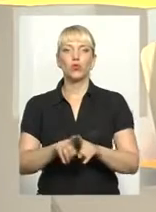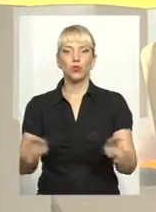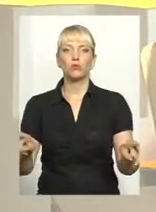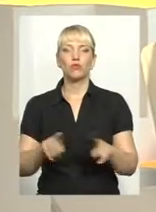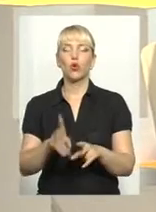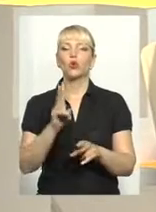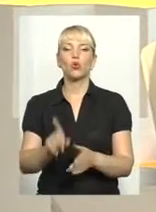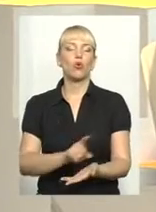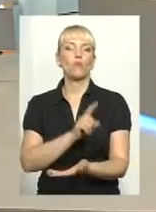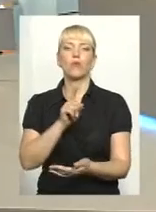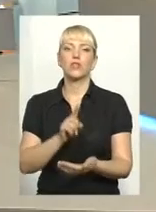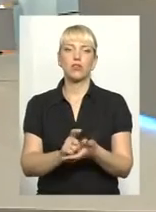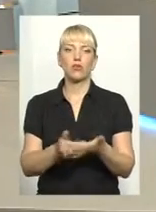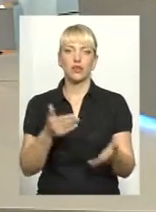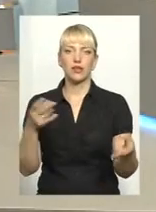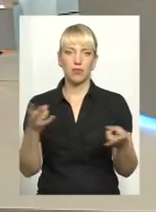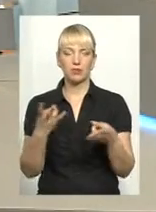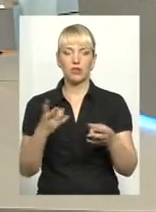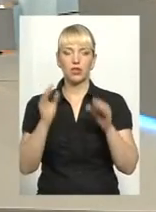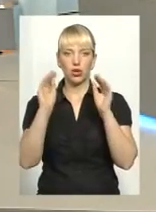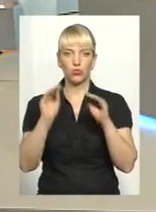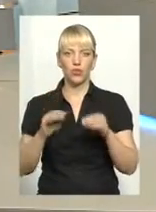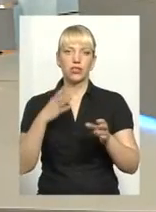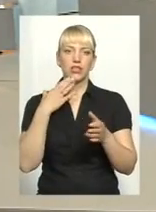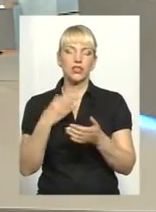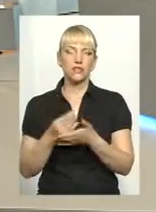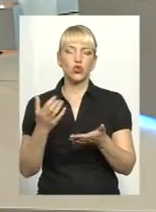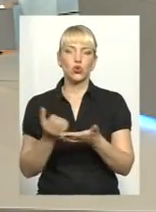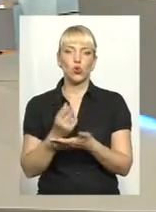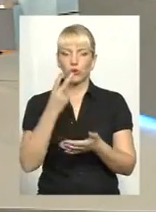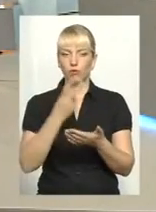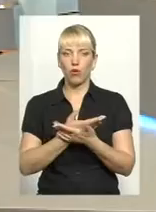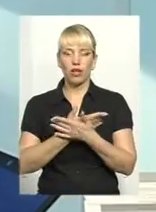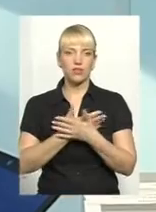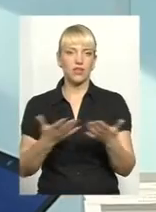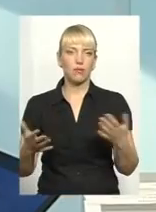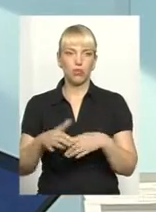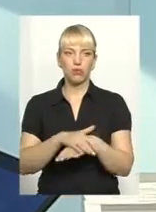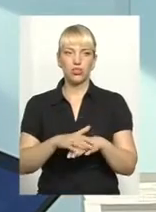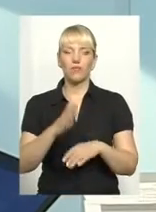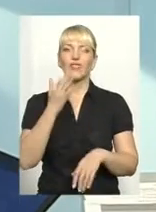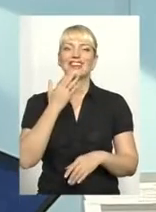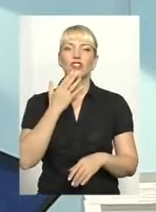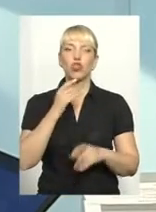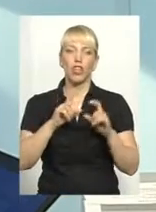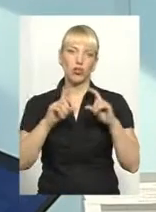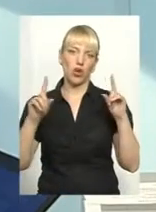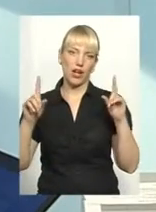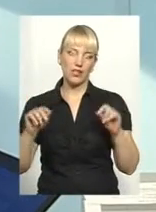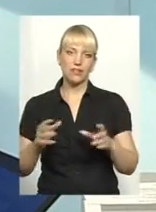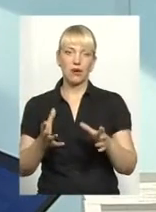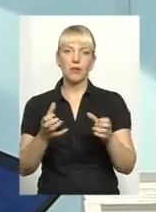Хто обов'язково відтепер має декларувати свої доходи і показувати їх публічно? Національне агентство прийняло